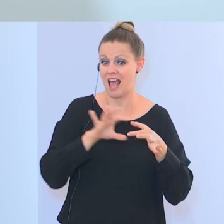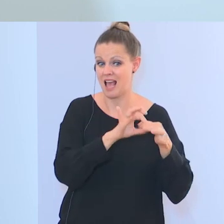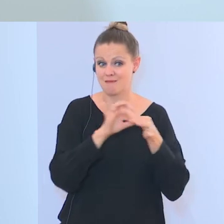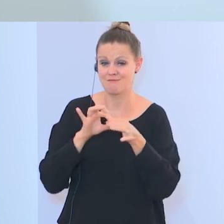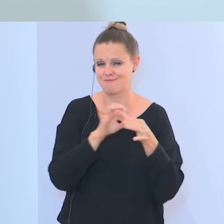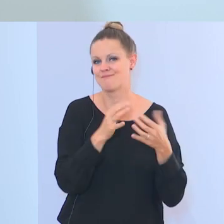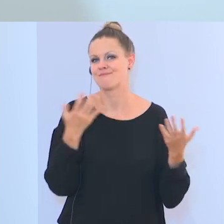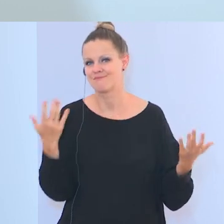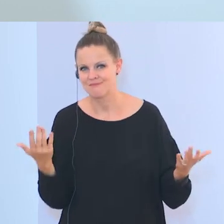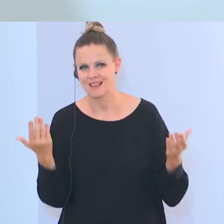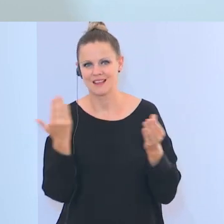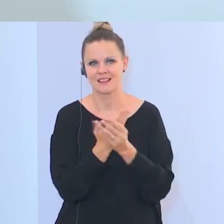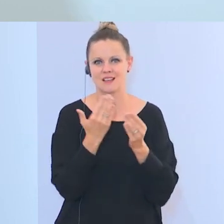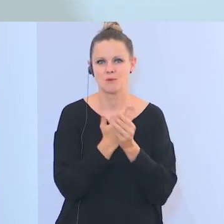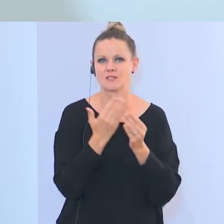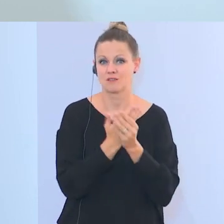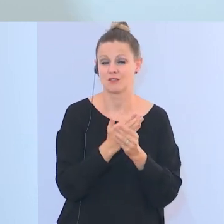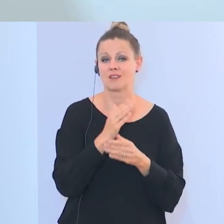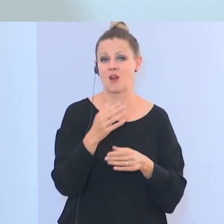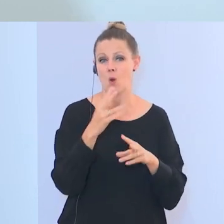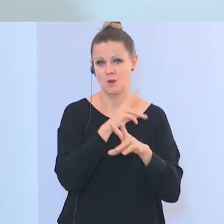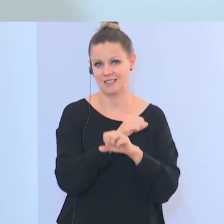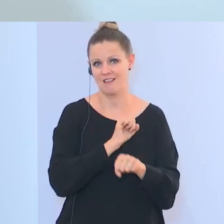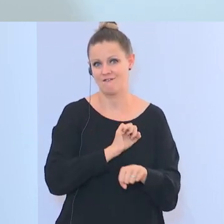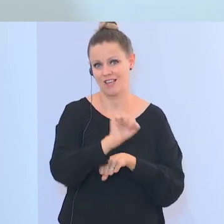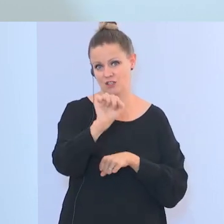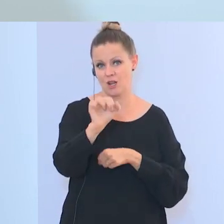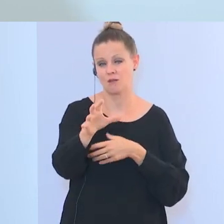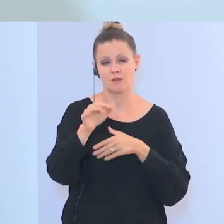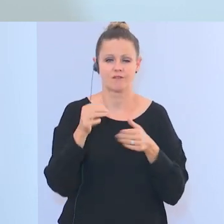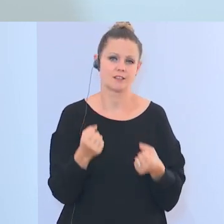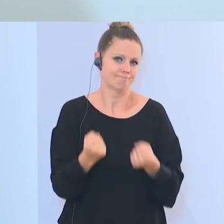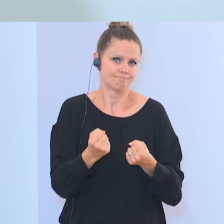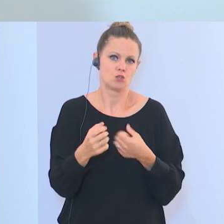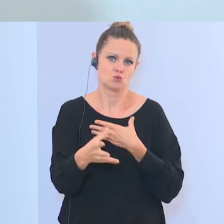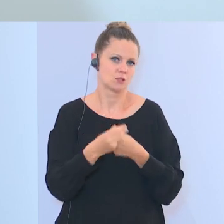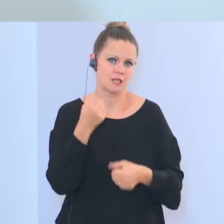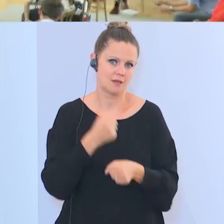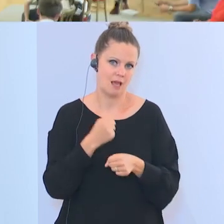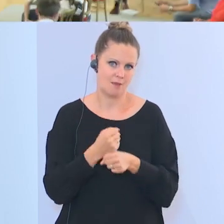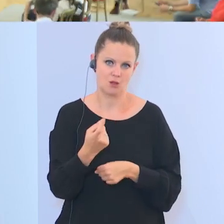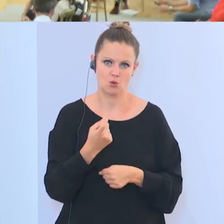Da wird man stark mit dem Dokumentationsarchiv des österreichischen Widerstands zusammenarbeiten müssen, um ein Beispiel zu nennen.